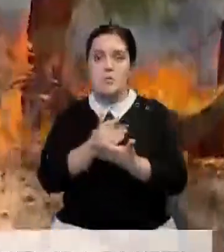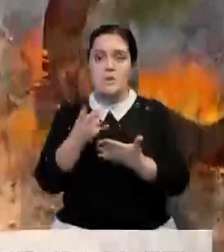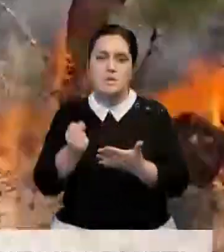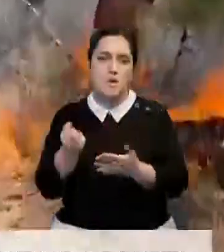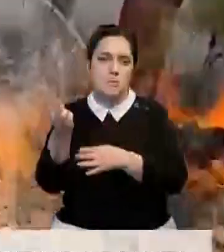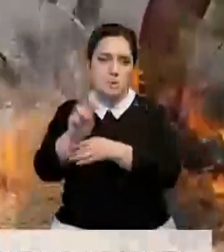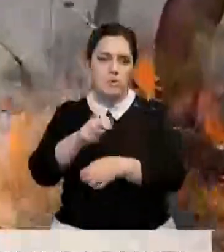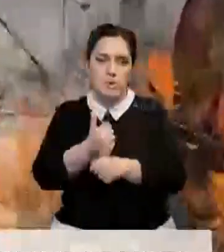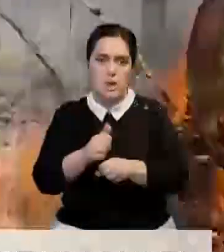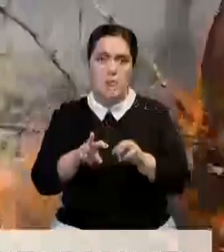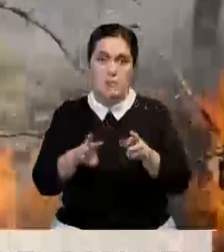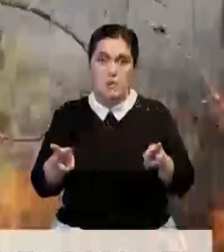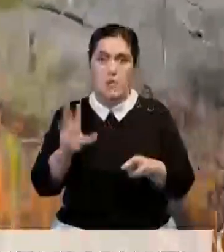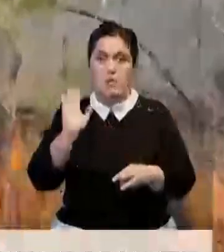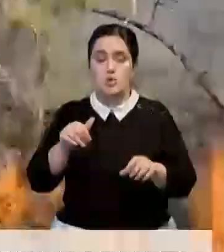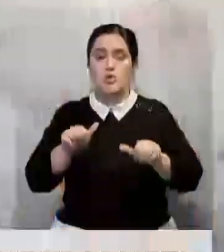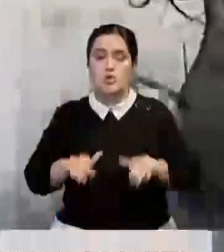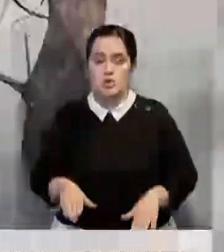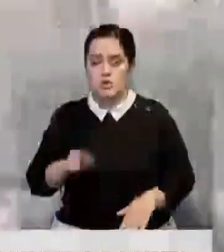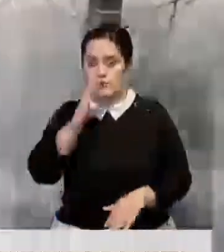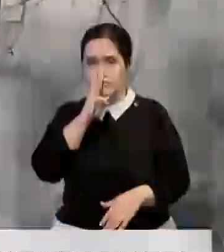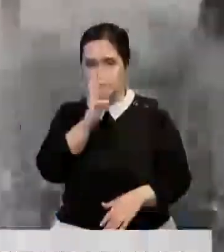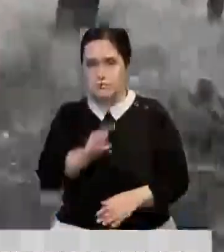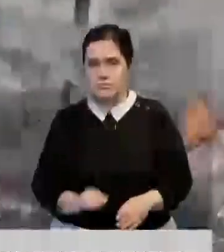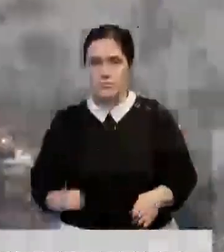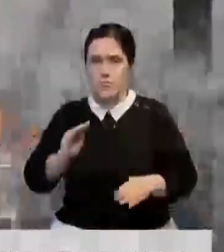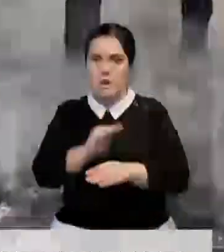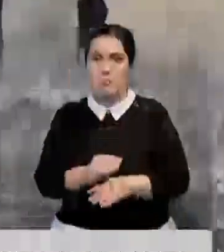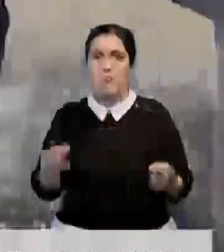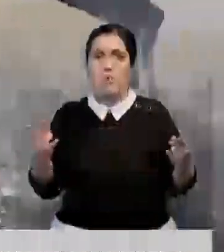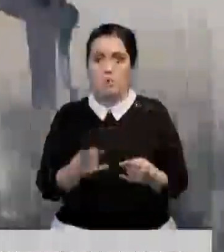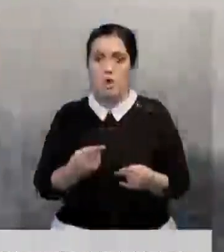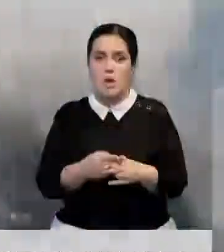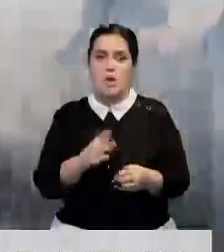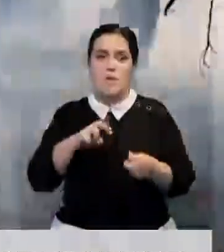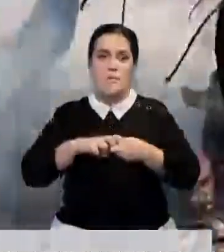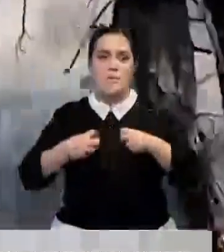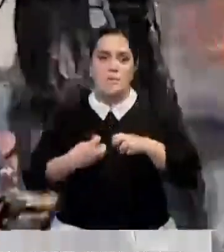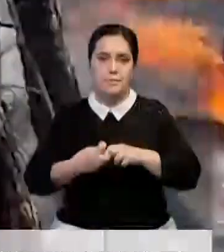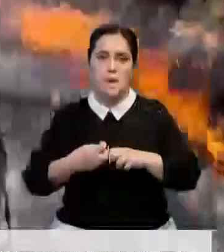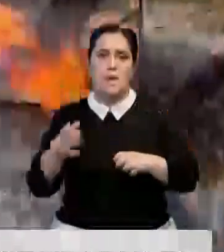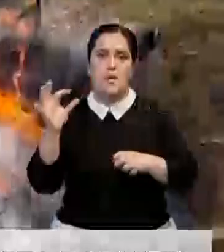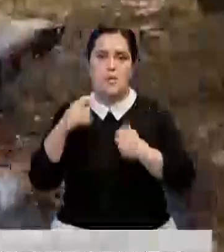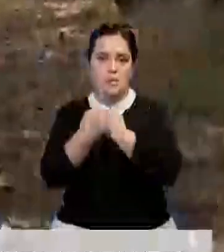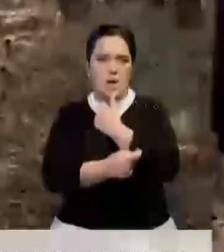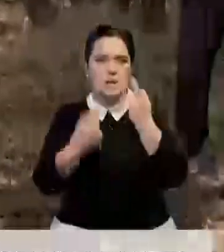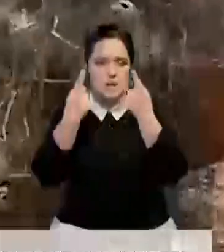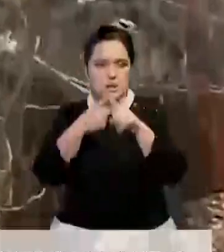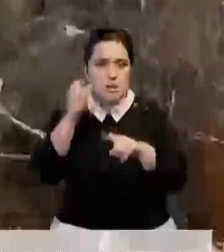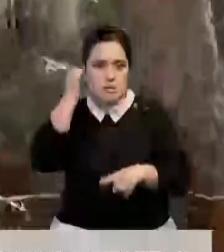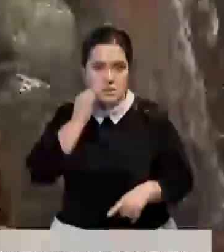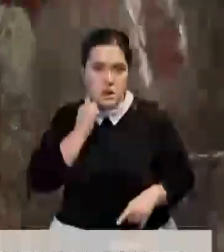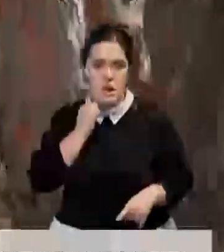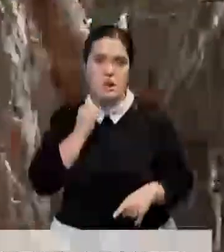к премьер-министру, где будет принято решение по поводу повышения зарплат. В ведомстве также говорят, что есть проблемы в части материально